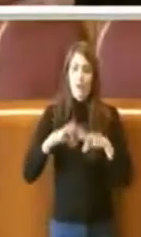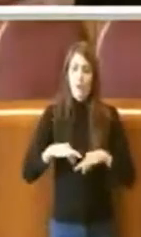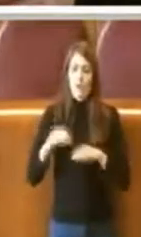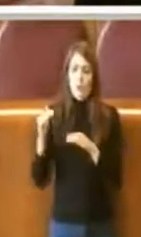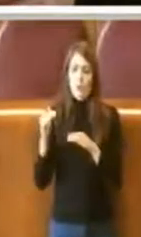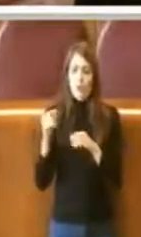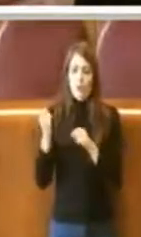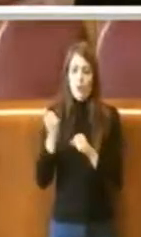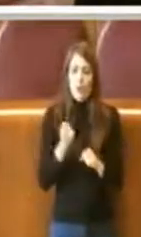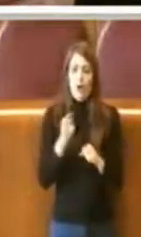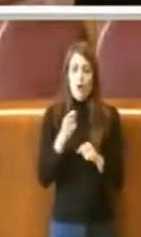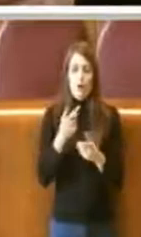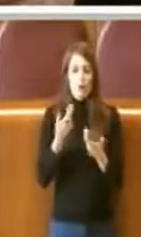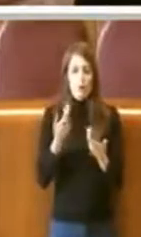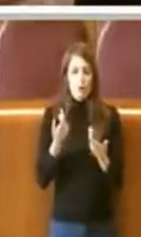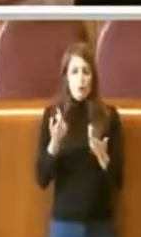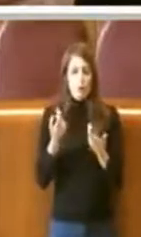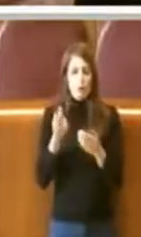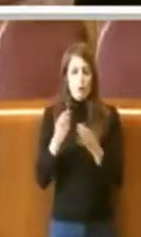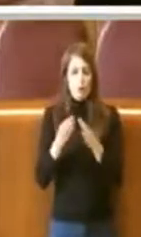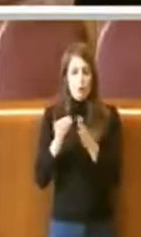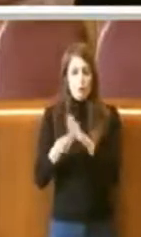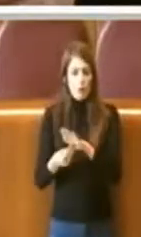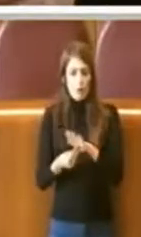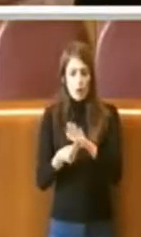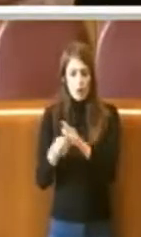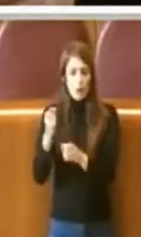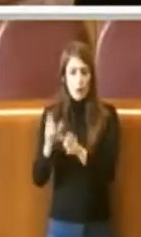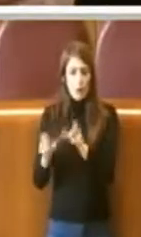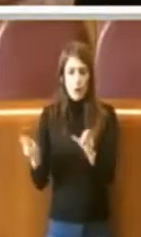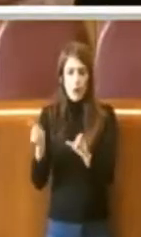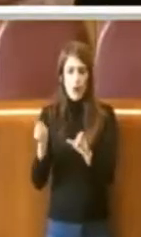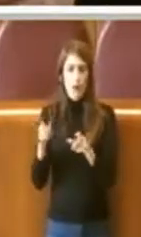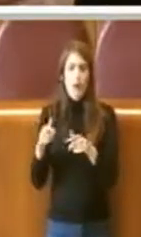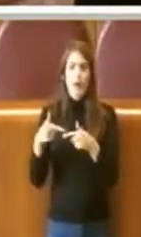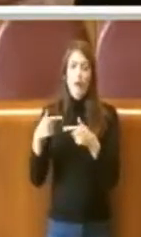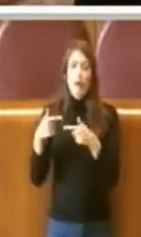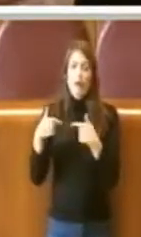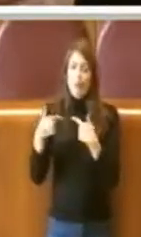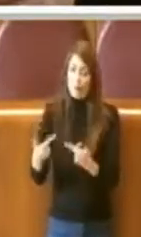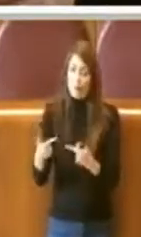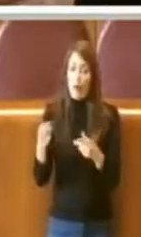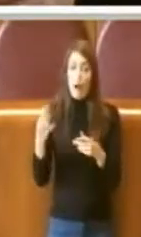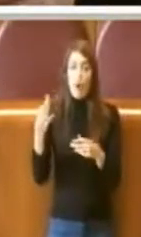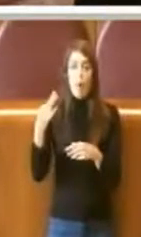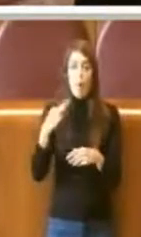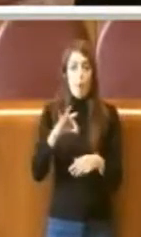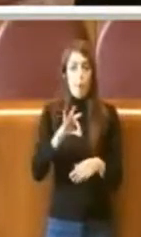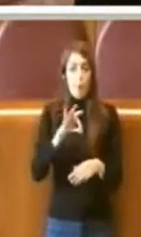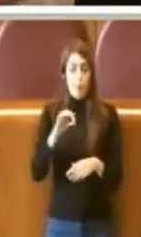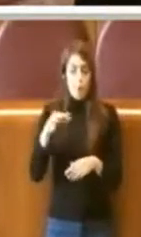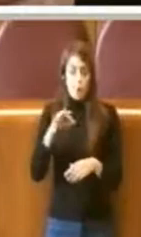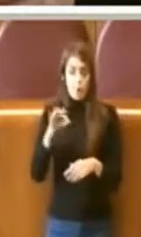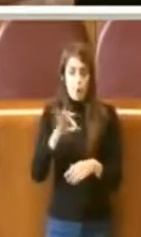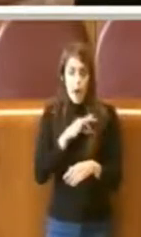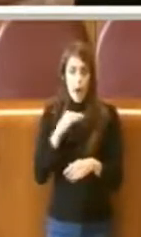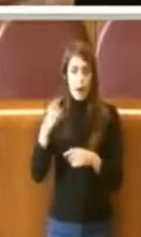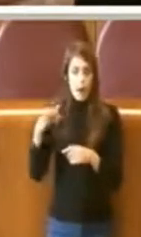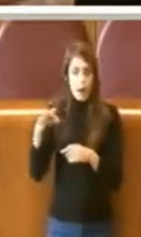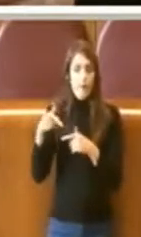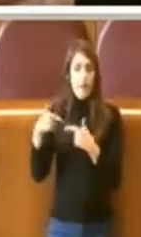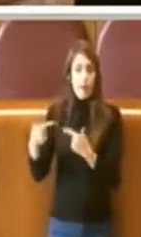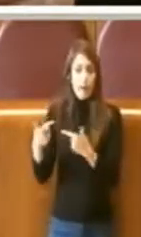ammortizzatori sociali, funzionali anche a garantire ai dipendenti di ogni qualifica e mansione di Alitalia SPA